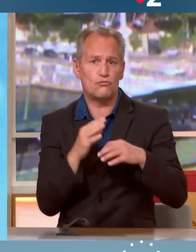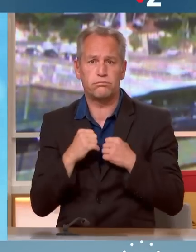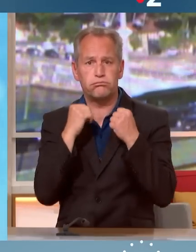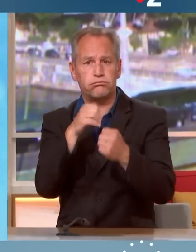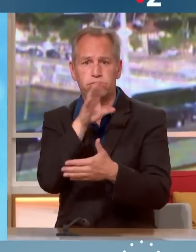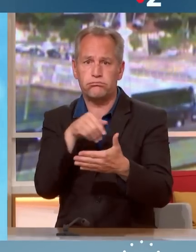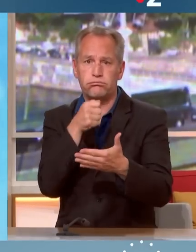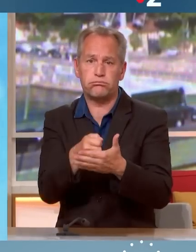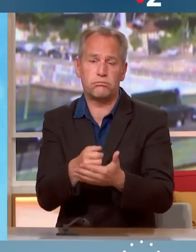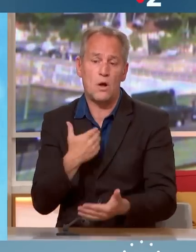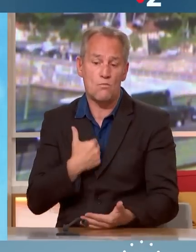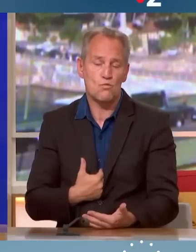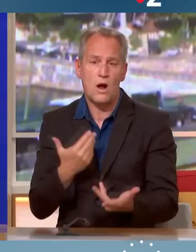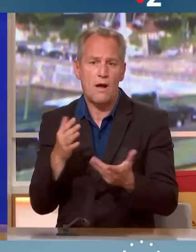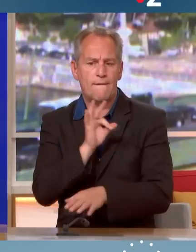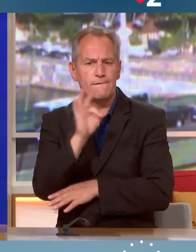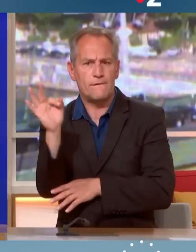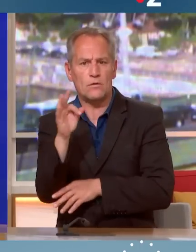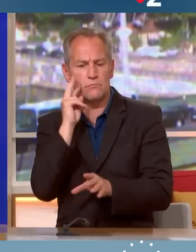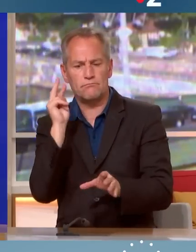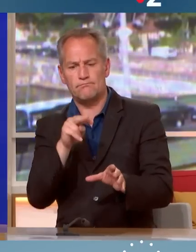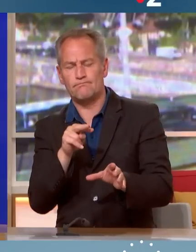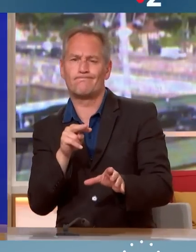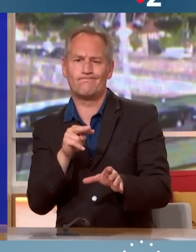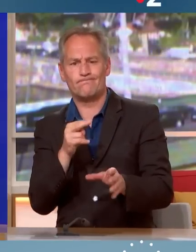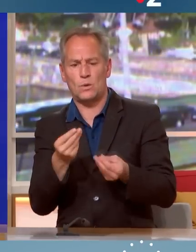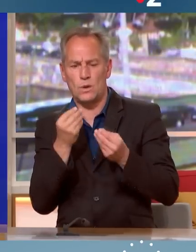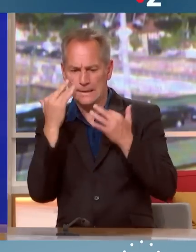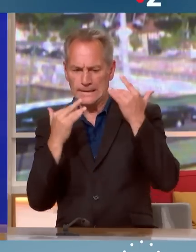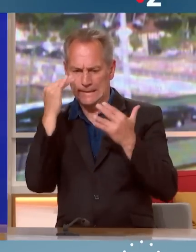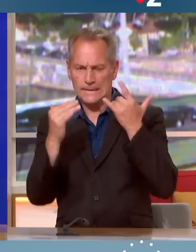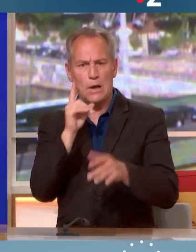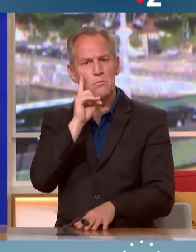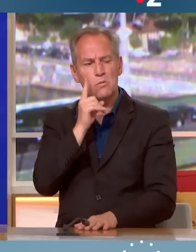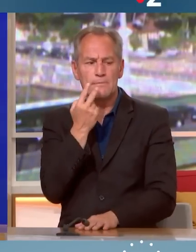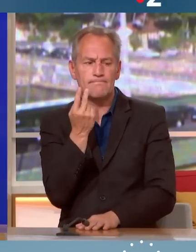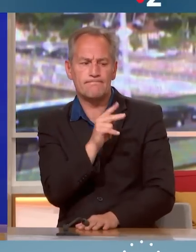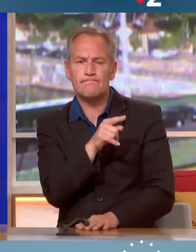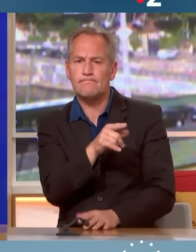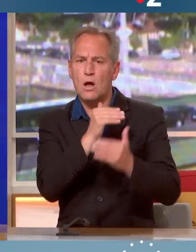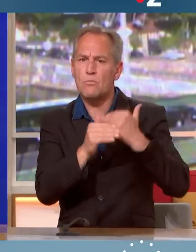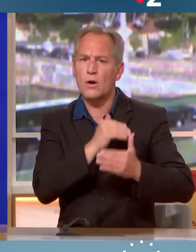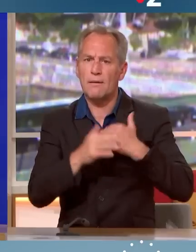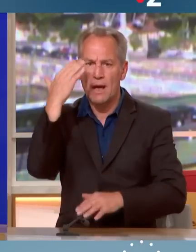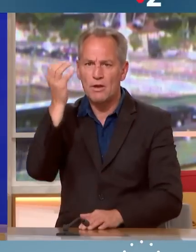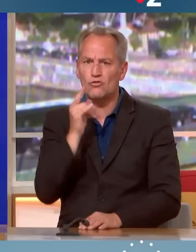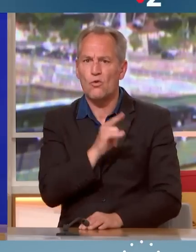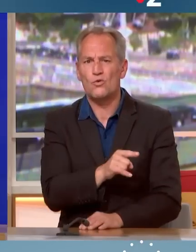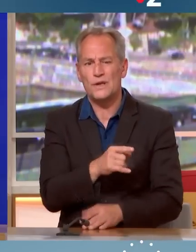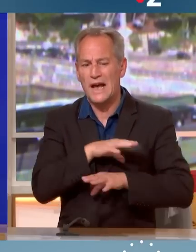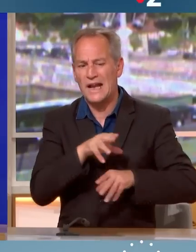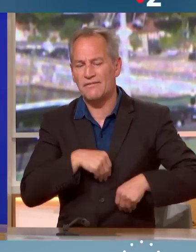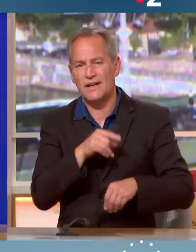que je suis inquiète pour mon pays. Pourquoi vous êtes inquiète ? Parce que je pense que le programme de M. Mélenchon, ce miroir aux alouettes, à la fin,